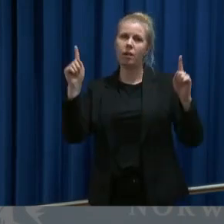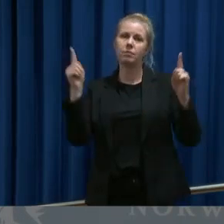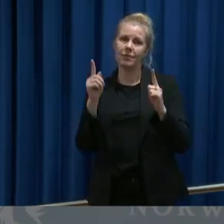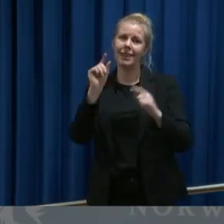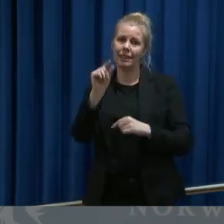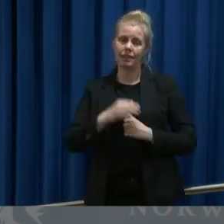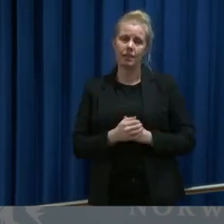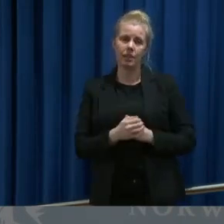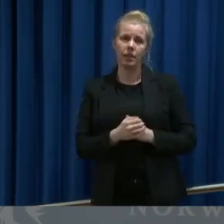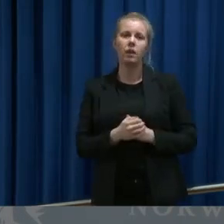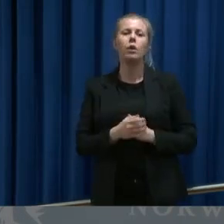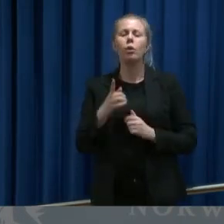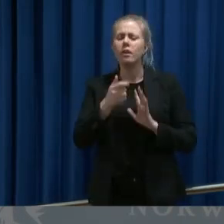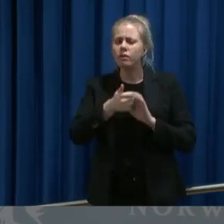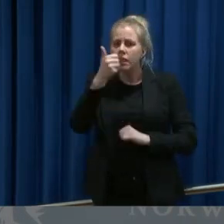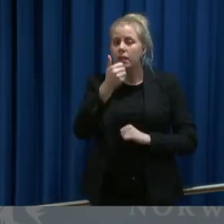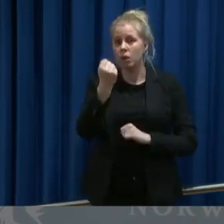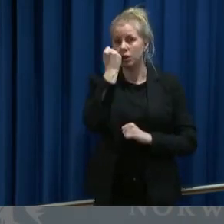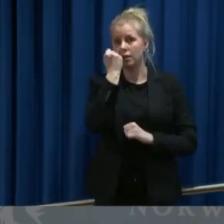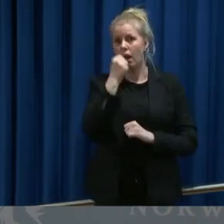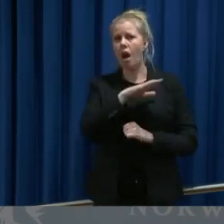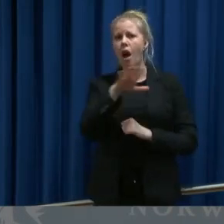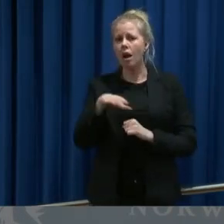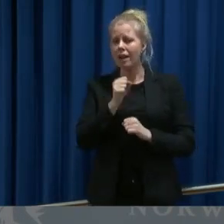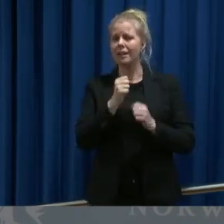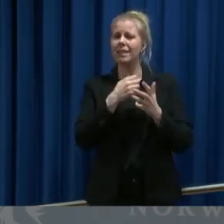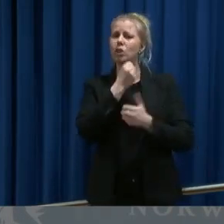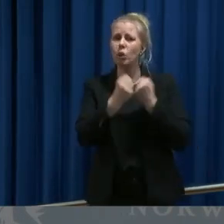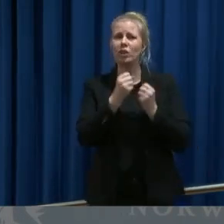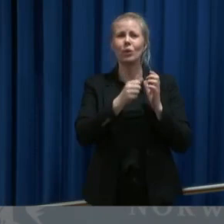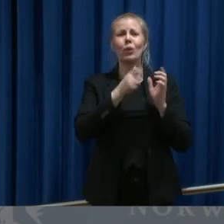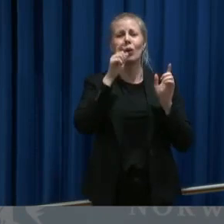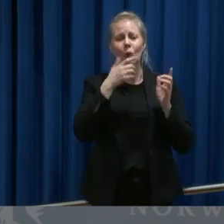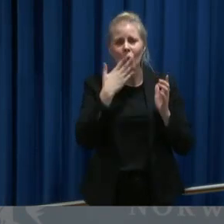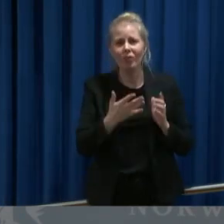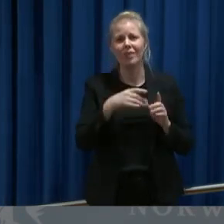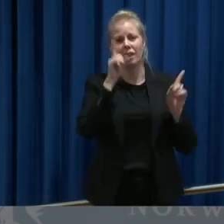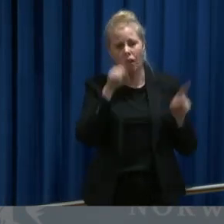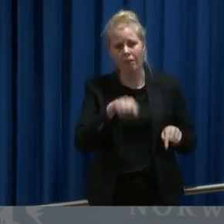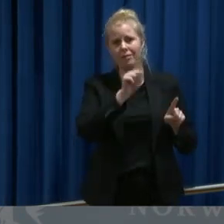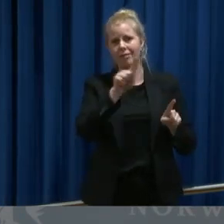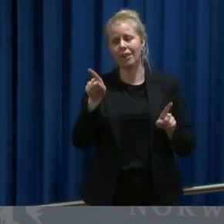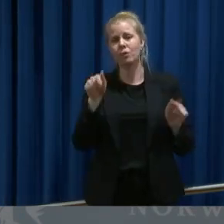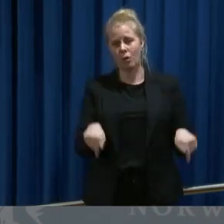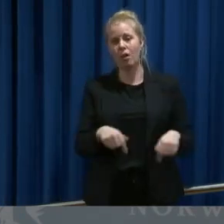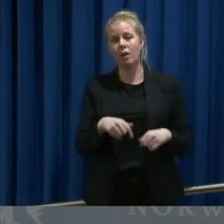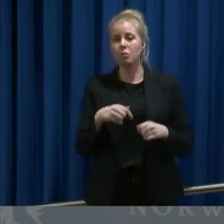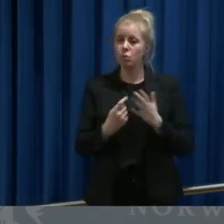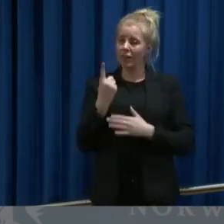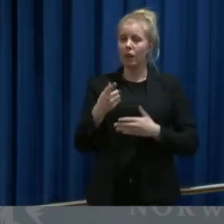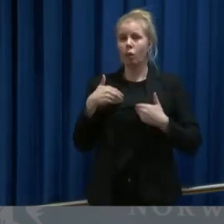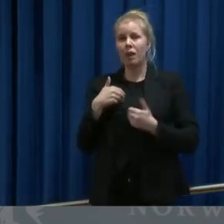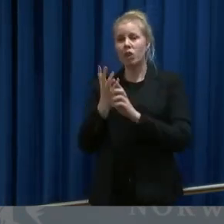Så er det veldig viktig å huske at alle gjør så godt de bare kan. Det kan være at man opplever køer på